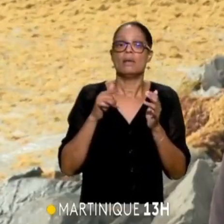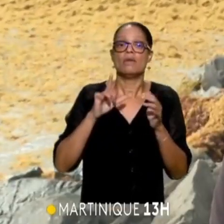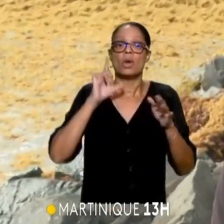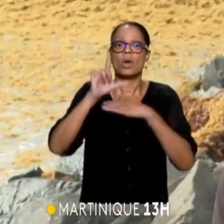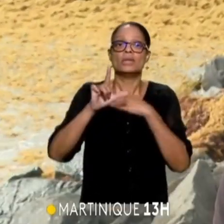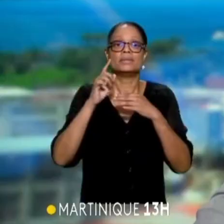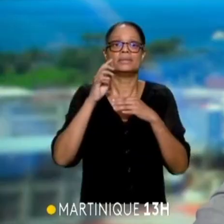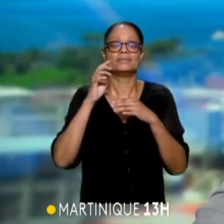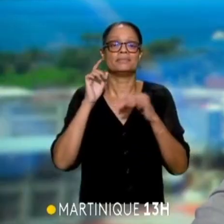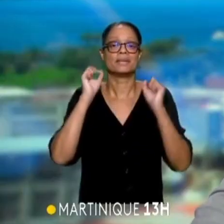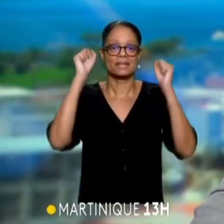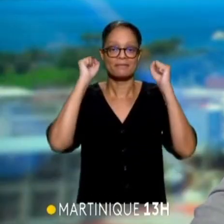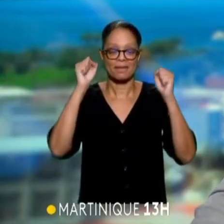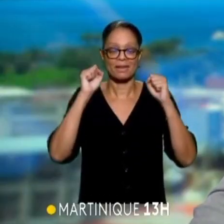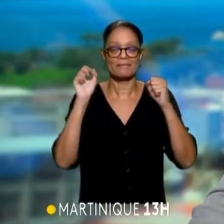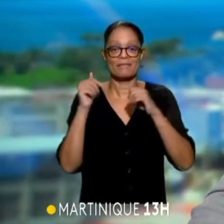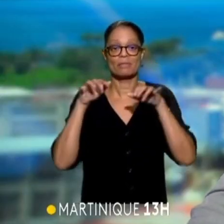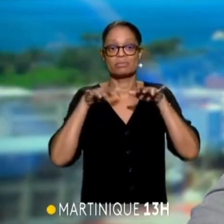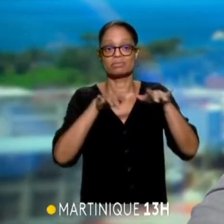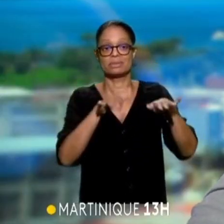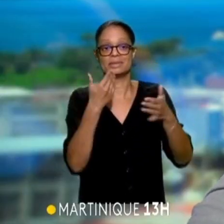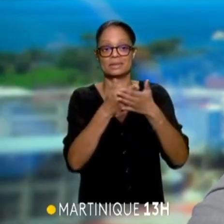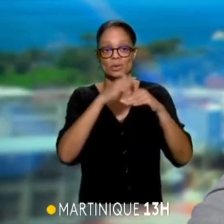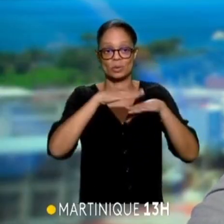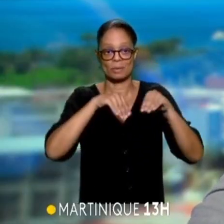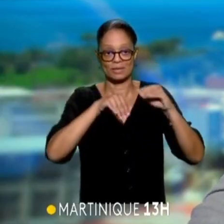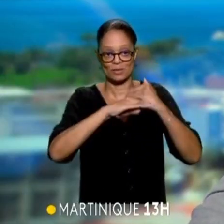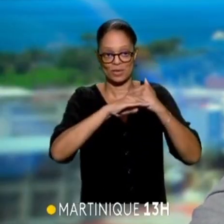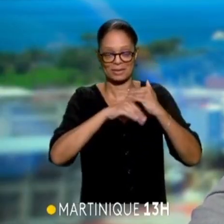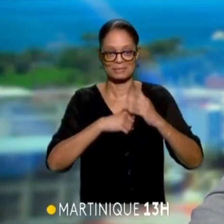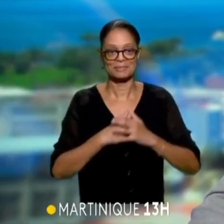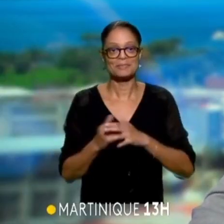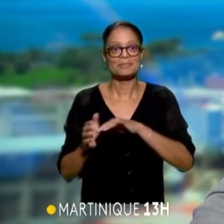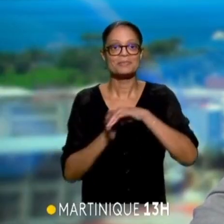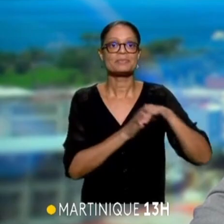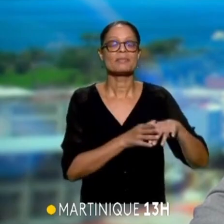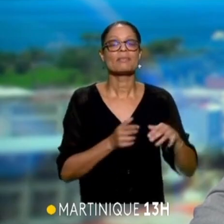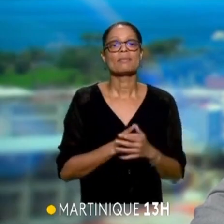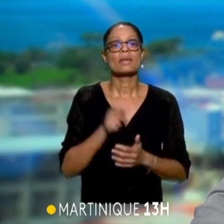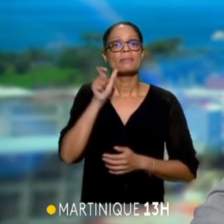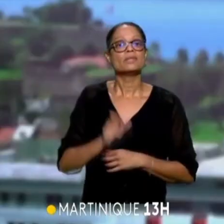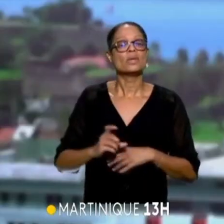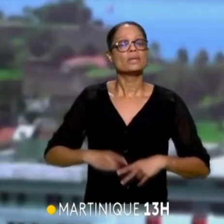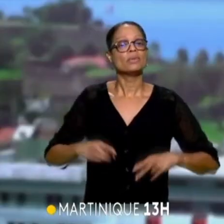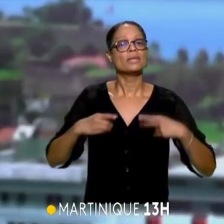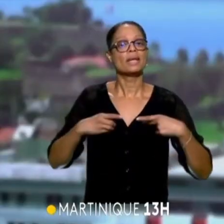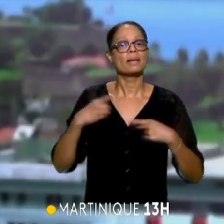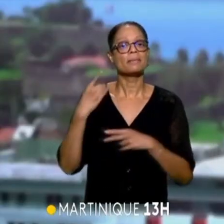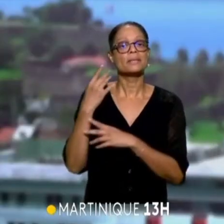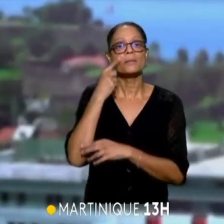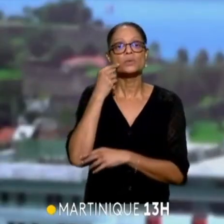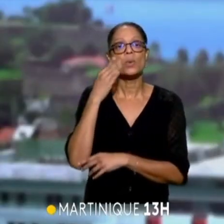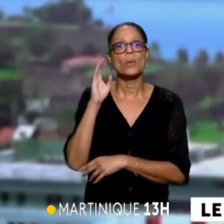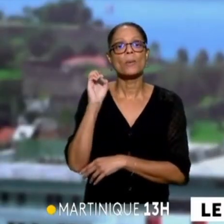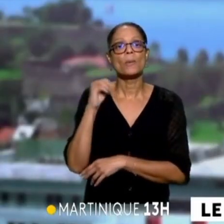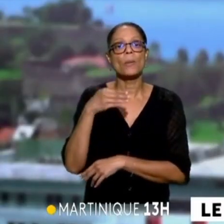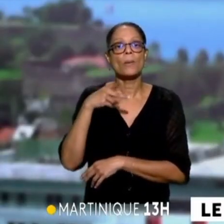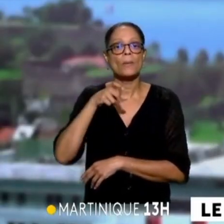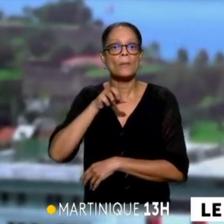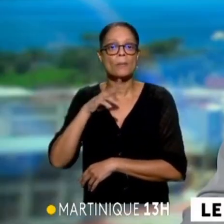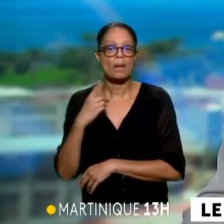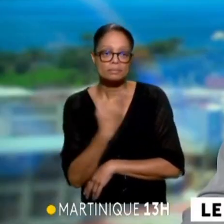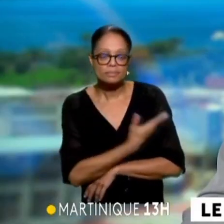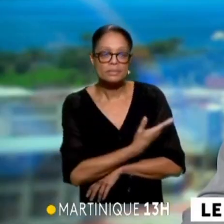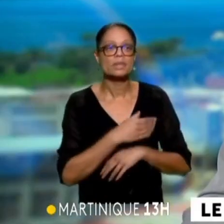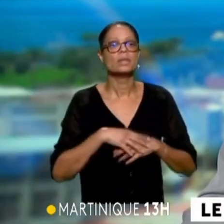pour le carnaval. Un invité dans cette édition de Passage en Martinique, le député de la France Insoumise, Manuel Bompard. Bonjour. Bonjour.